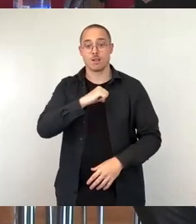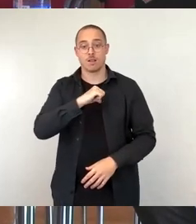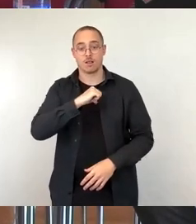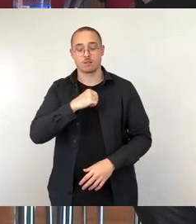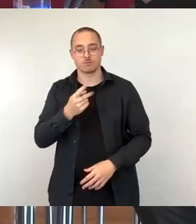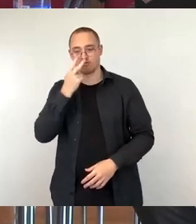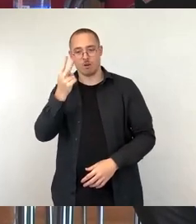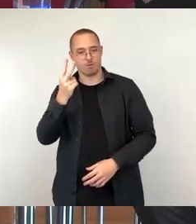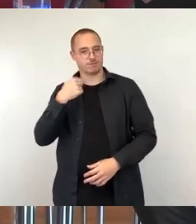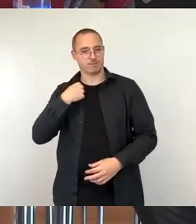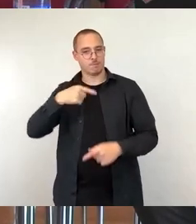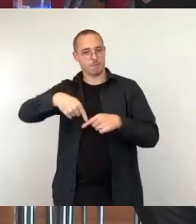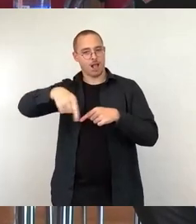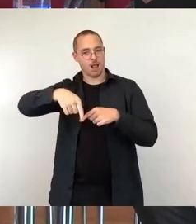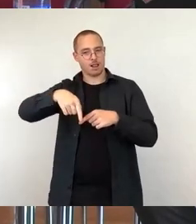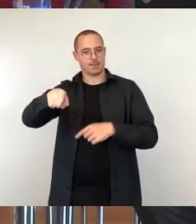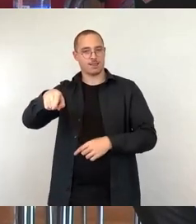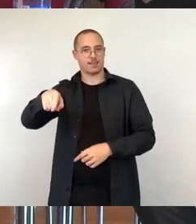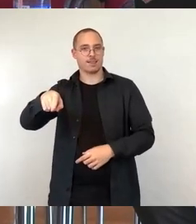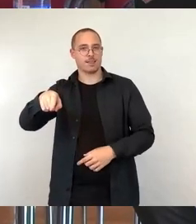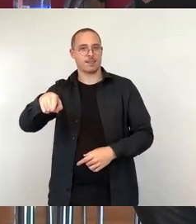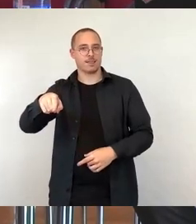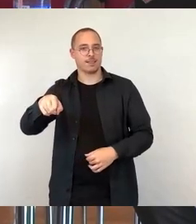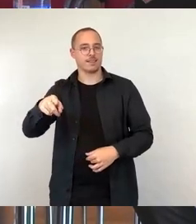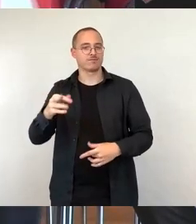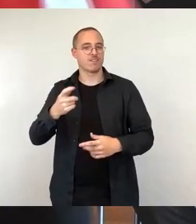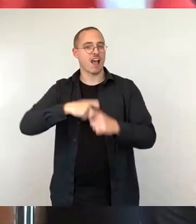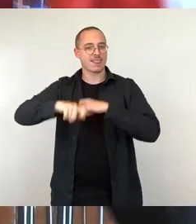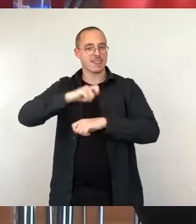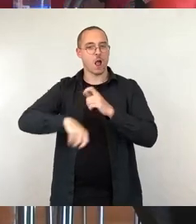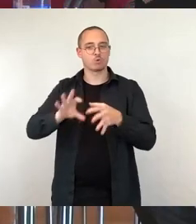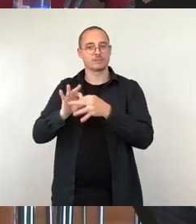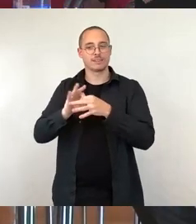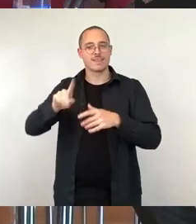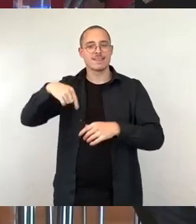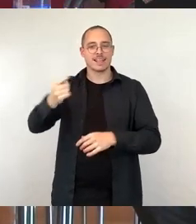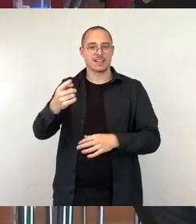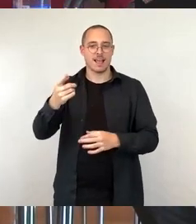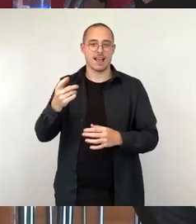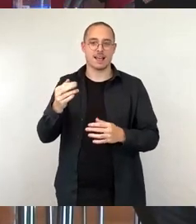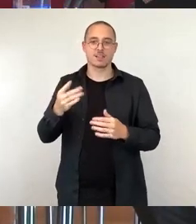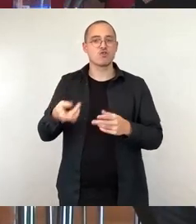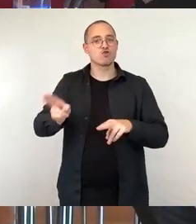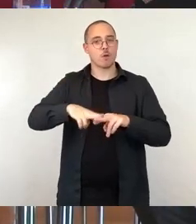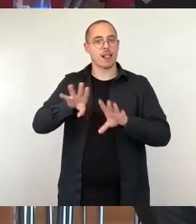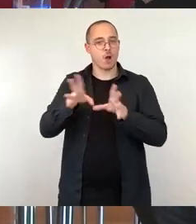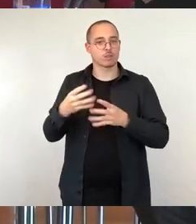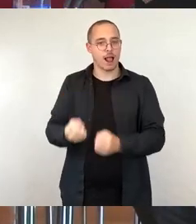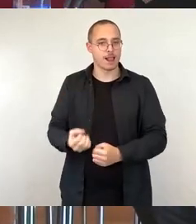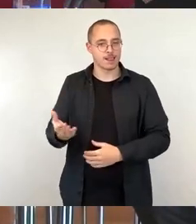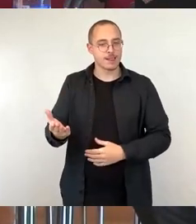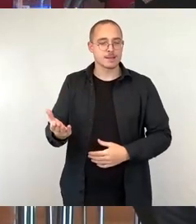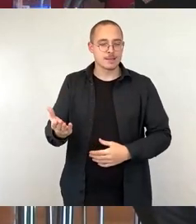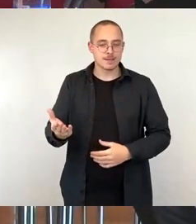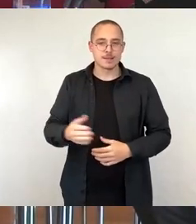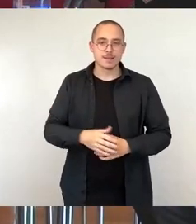bei den Verhandlungen zum nächsten Doppelhaushalt, wie viele Gesamtmittel standen im aktuellen Haushalt für Straßensanierung und Instandhaltung